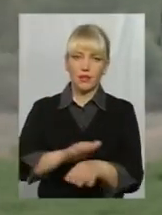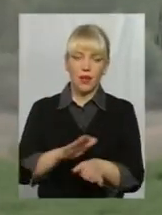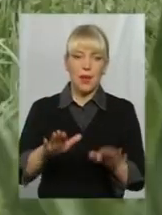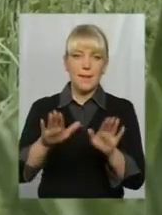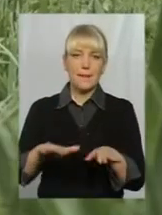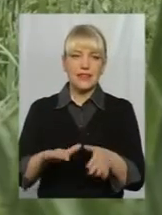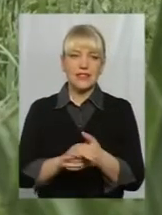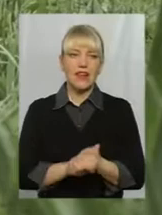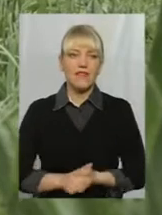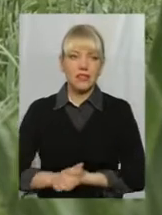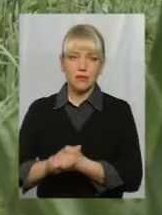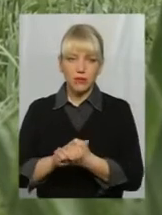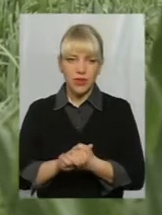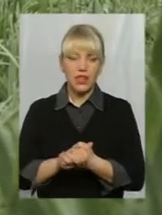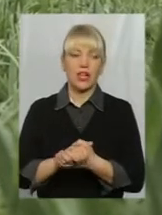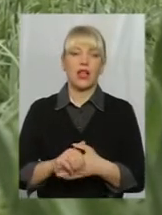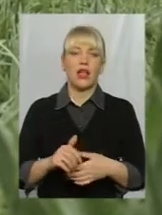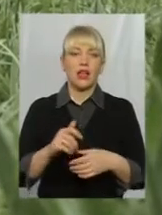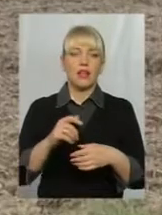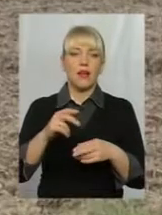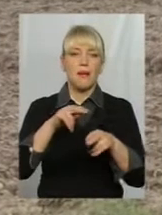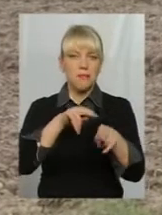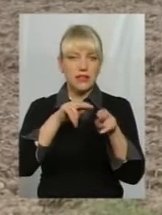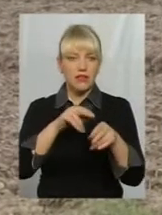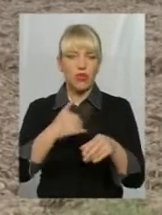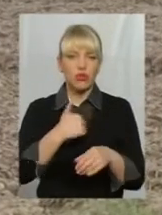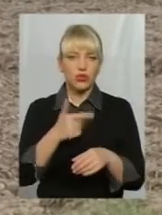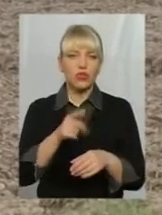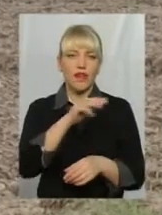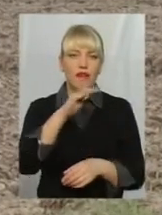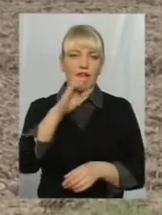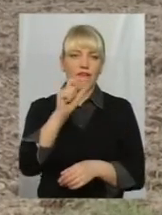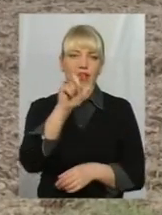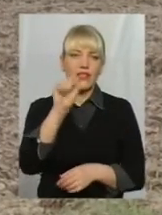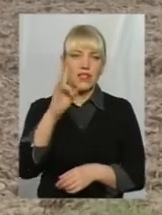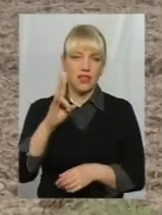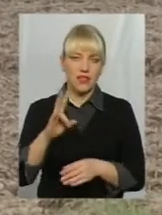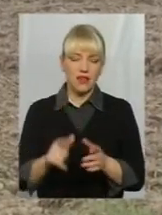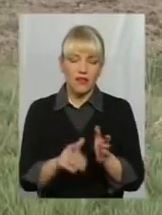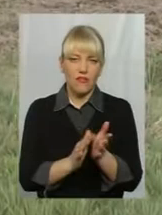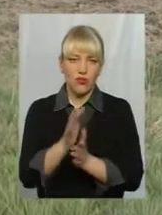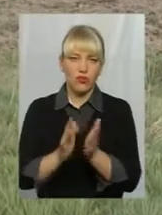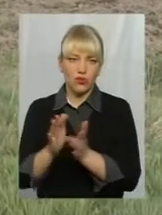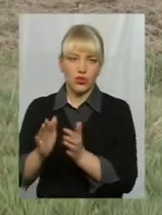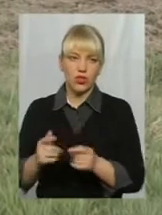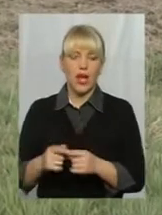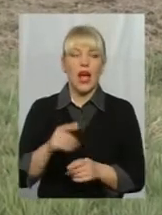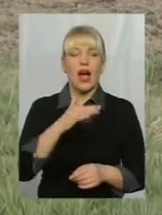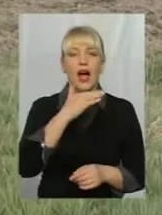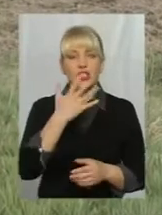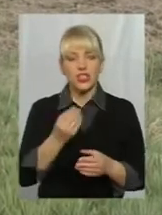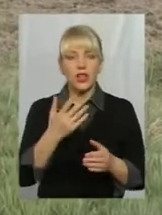виявила бажання створити тут фазанарій. Ще один із масивів за селом люди вже десятиліттями використовують підгороди.